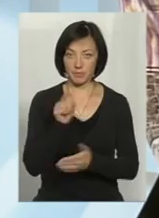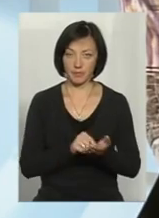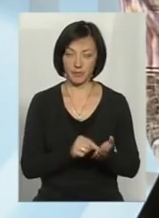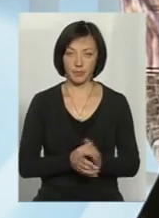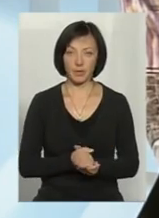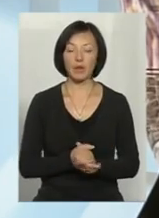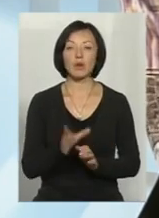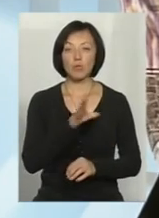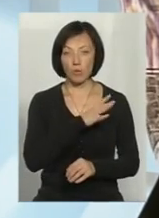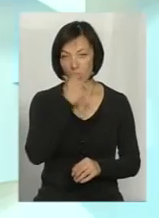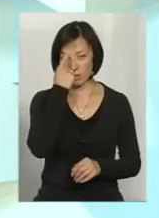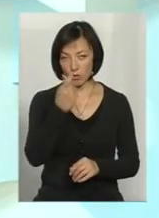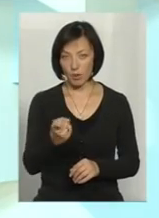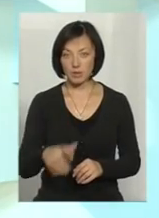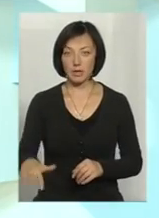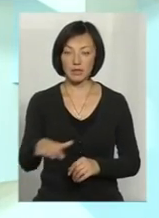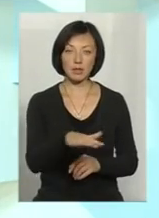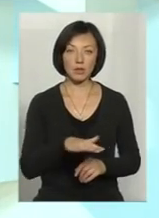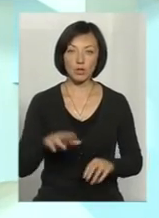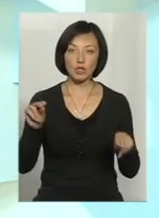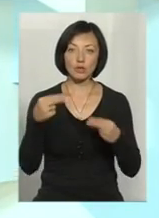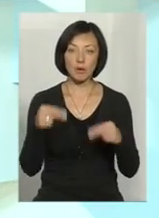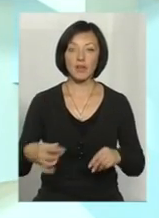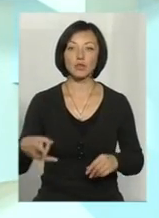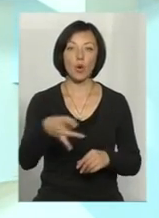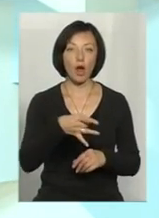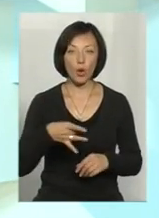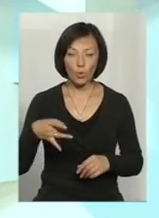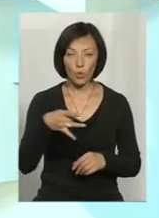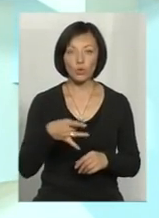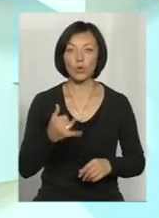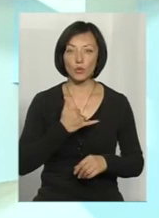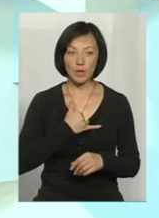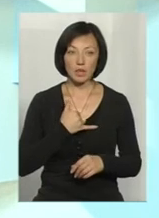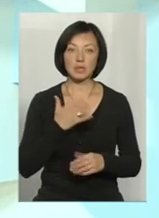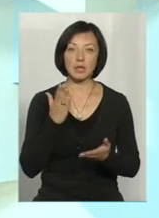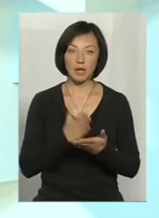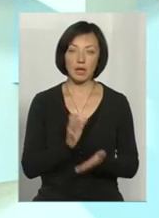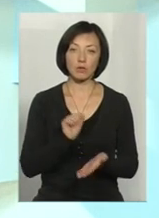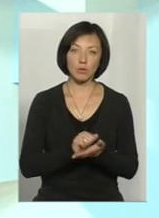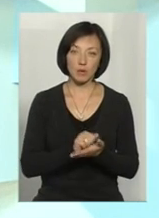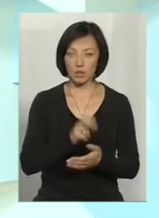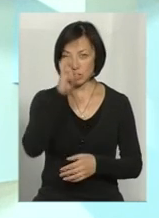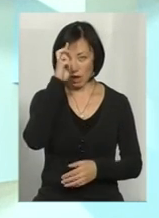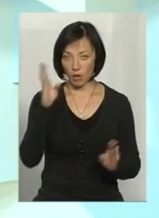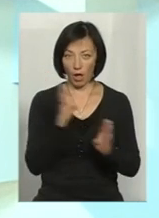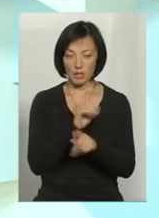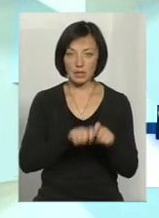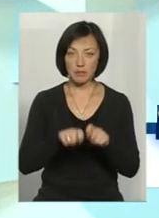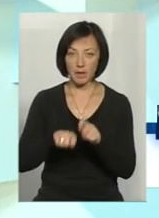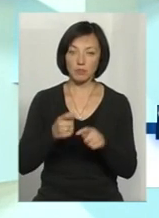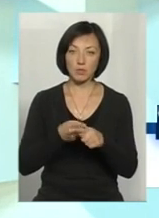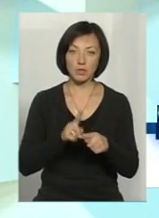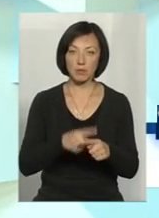Була інформація на території Чемровецького району, і в нас і матеріали. Державна екологічна інспекція по цих